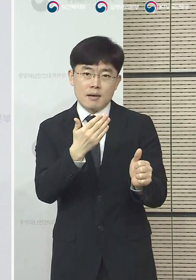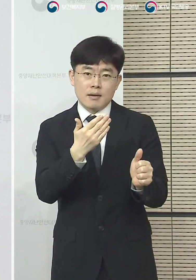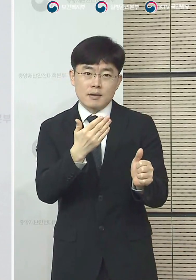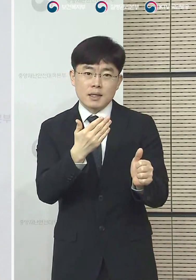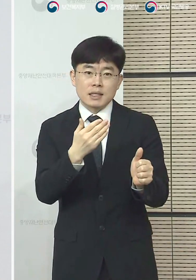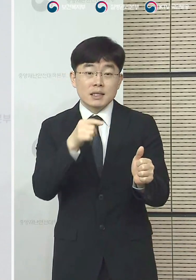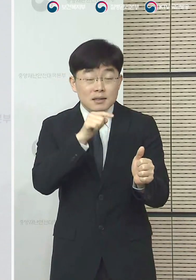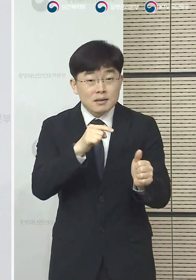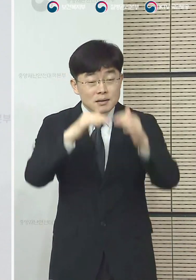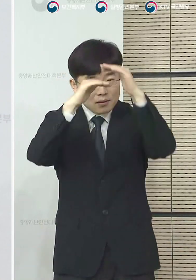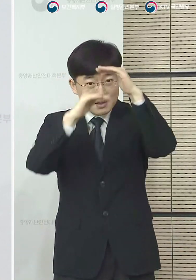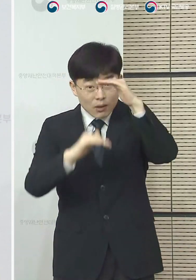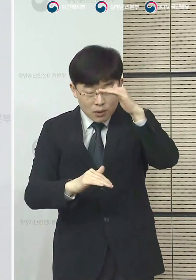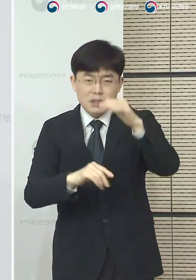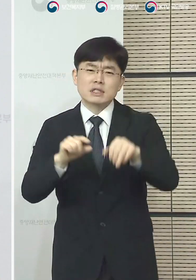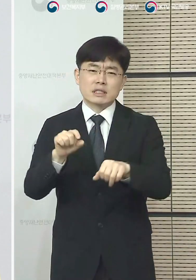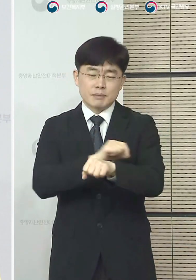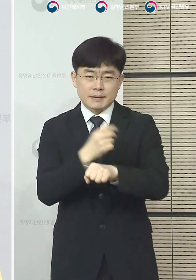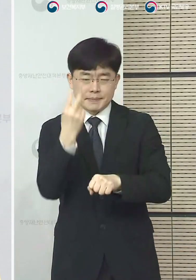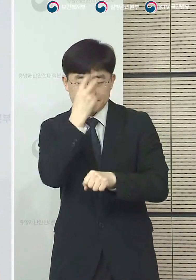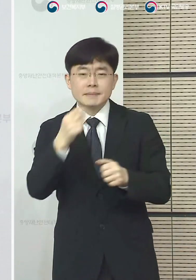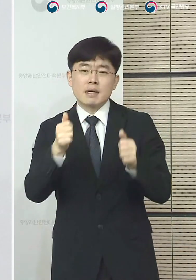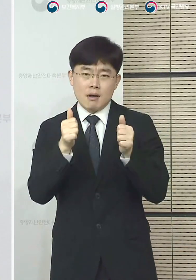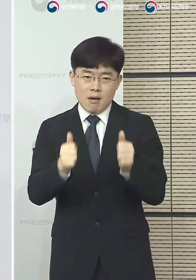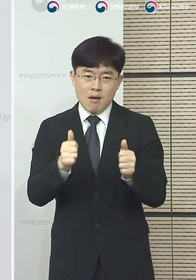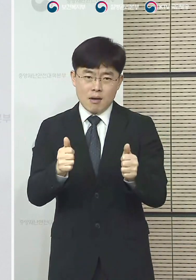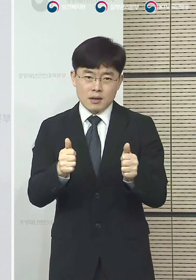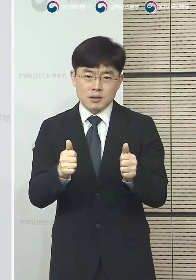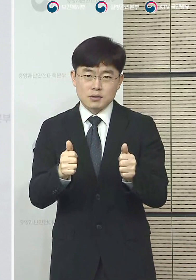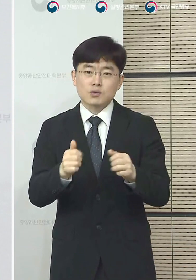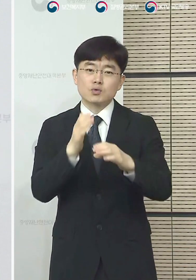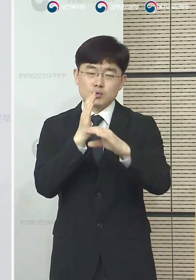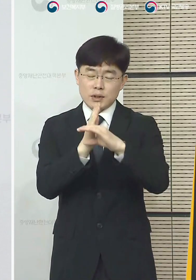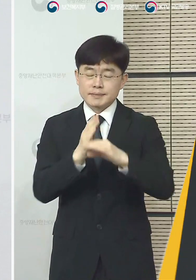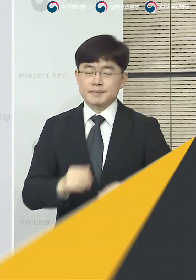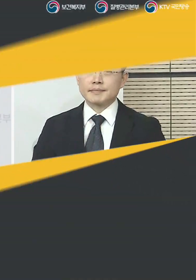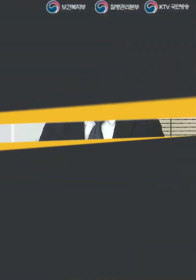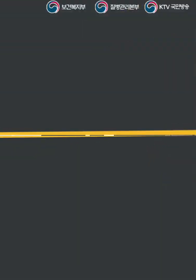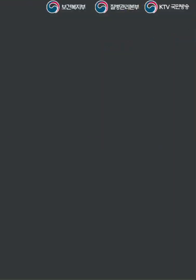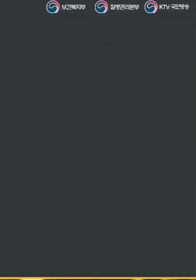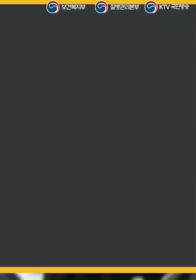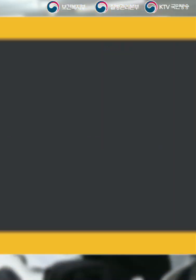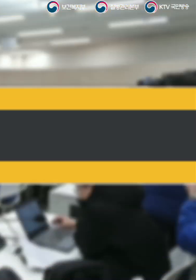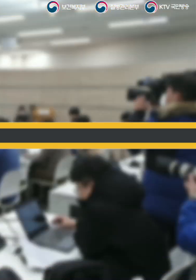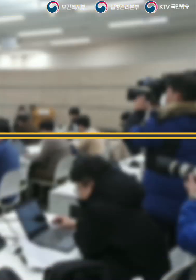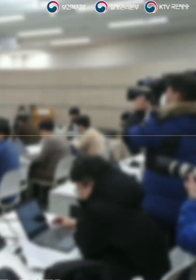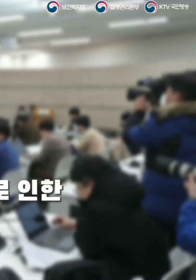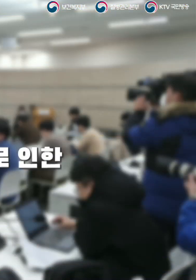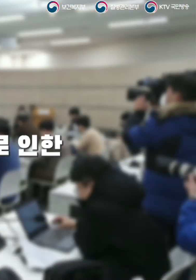이러한 절차가 지금까지의 우리의 방역 조치의 내용이었습니다.